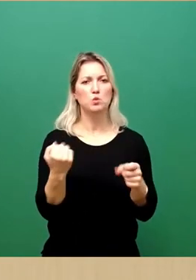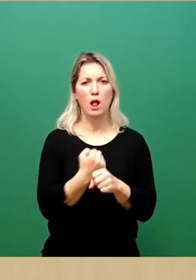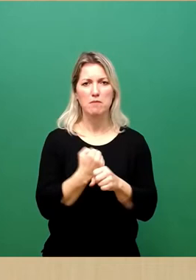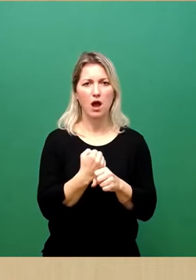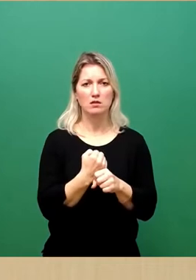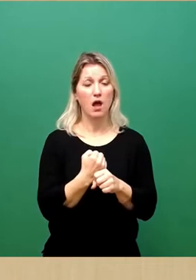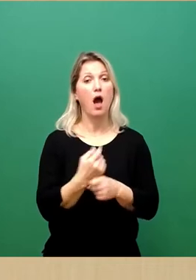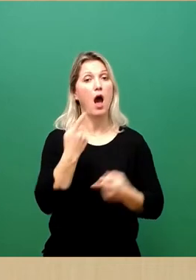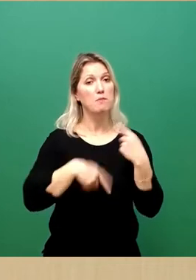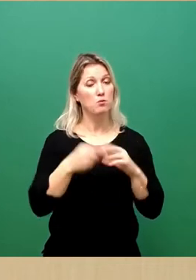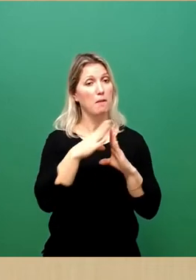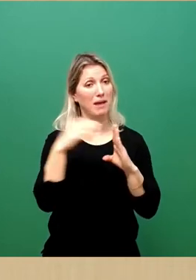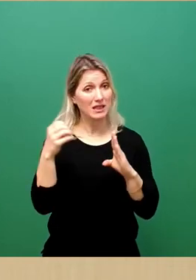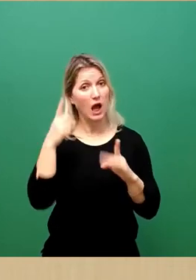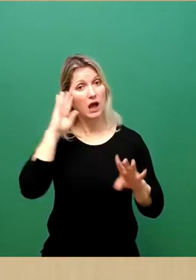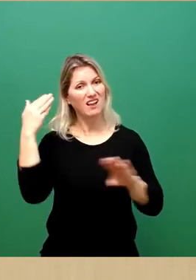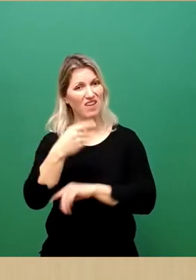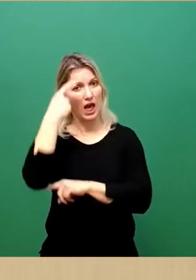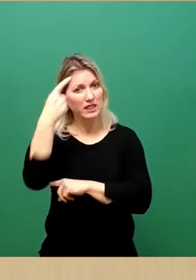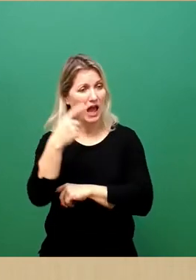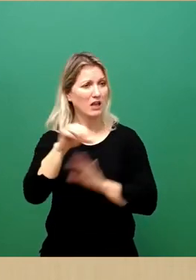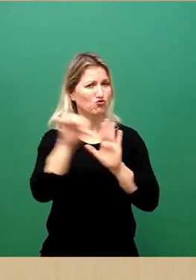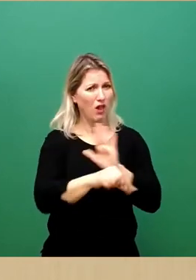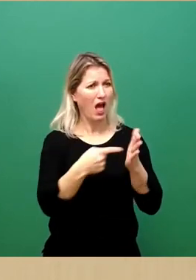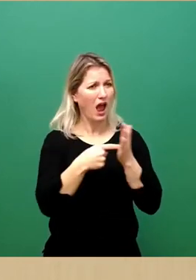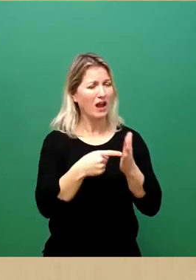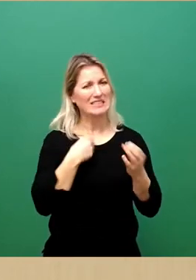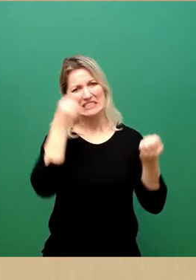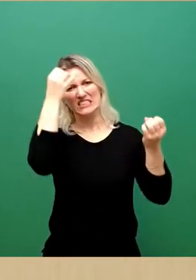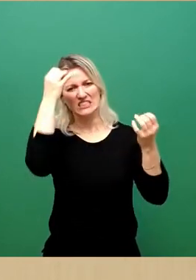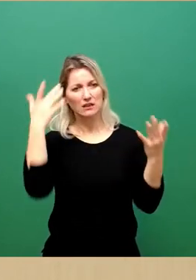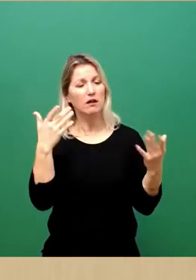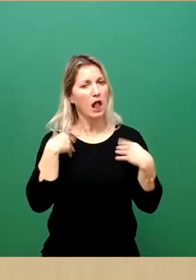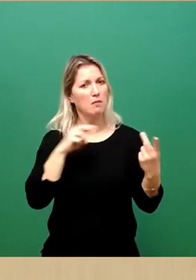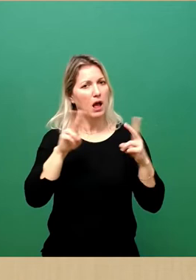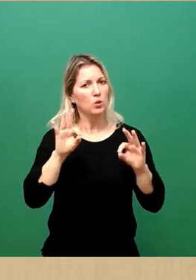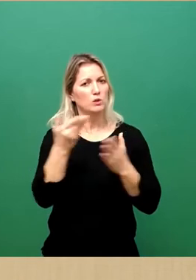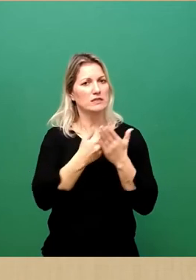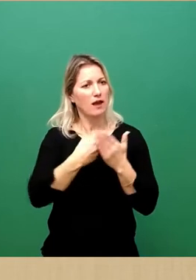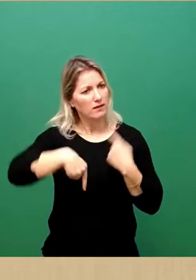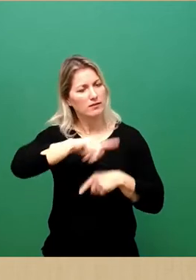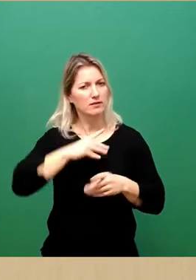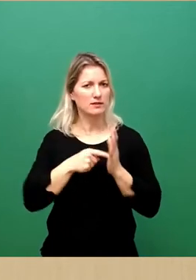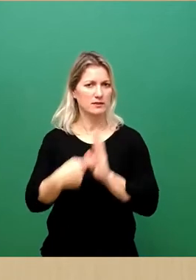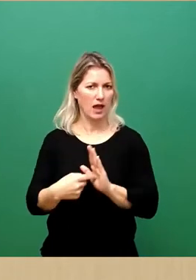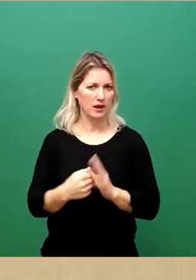Pegida und Querdenken empören. Deshalb schlagen wir eine Änderung zum Beschlussvorschlag des OB.